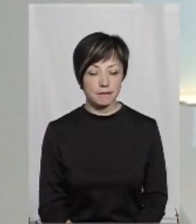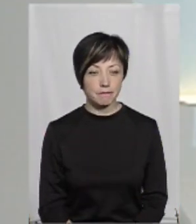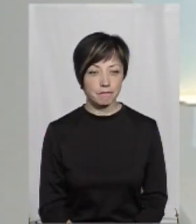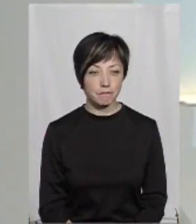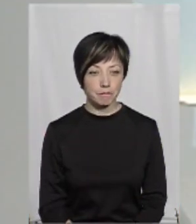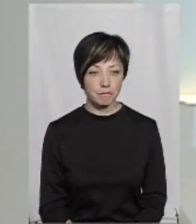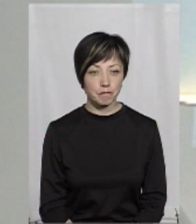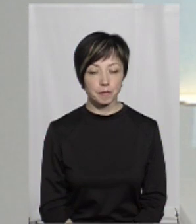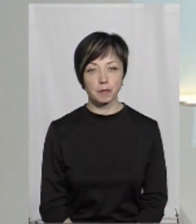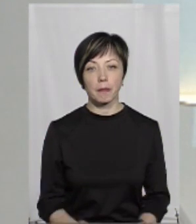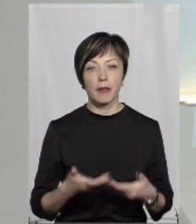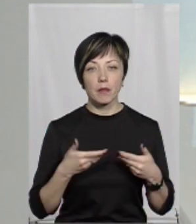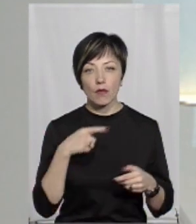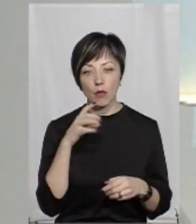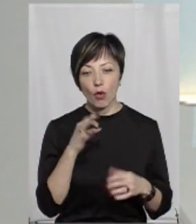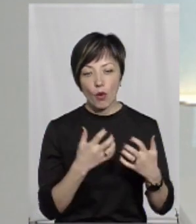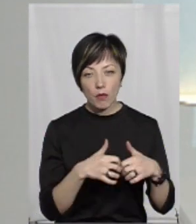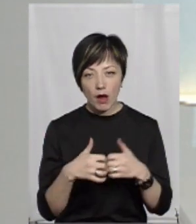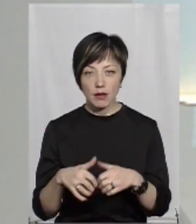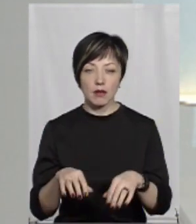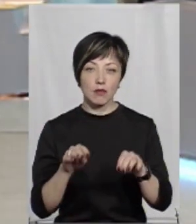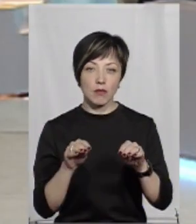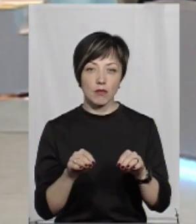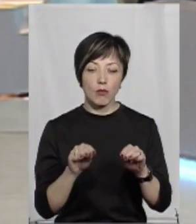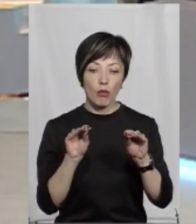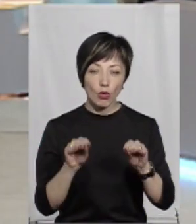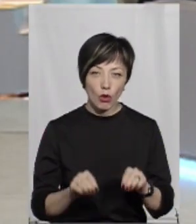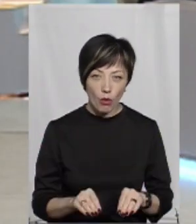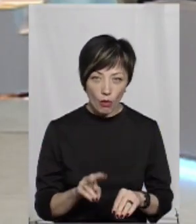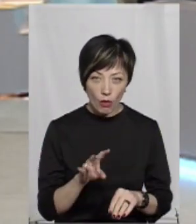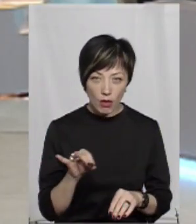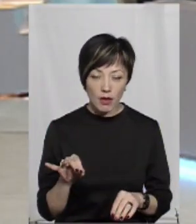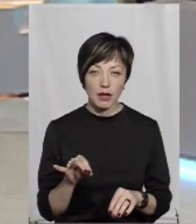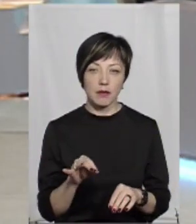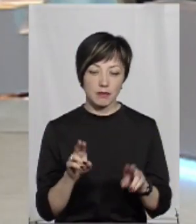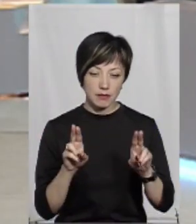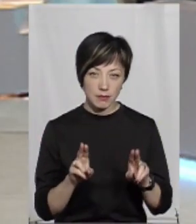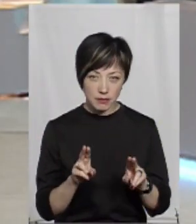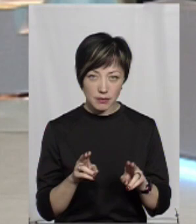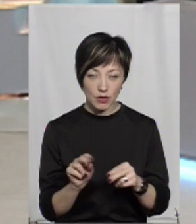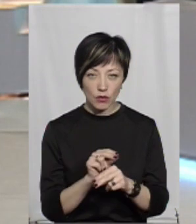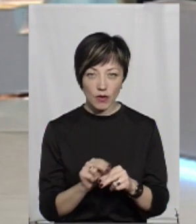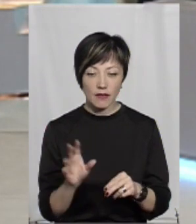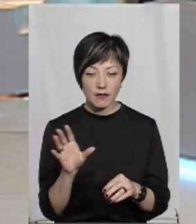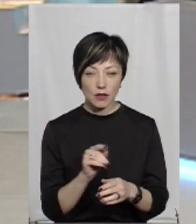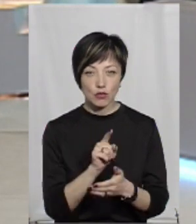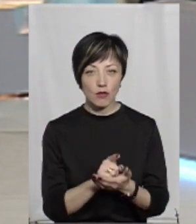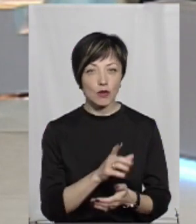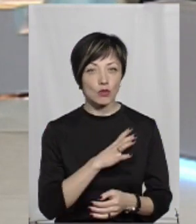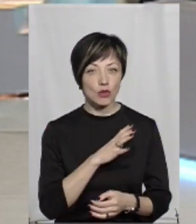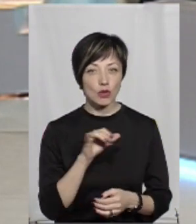говоримо про обладнання, про протоколи, про ті всі речі, які повинні бути